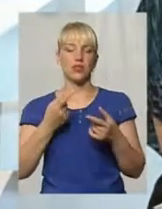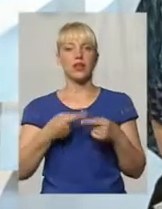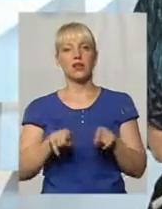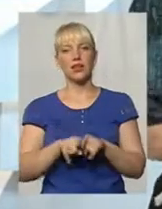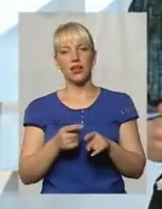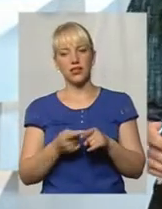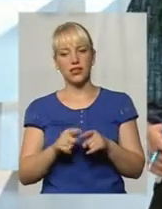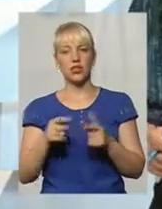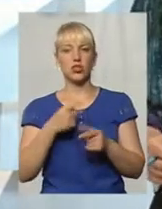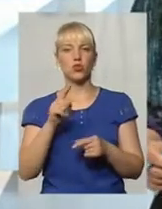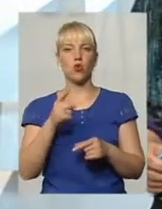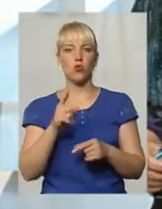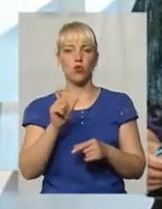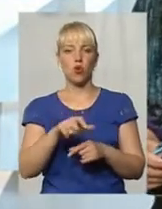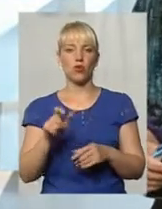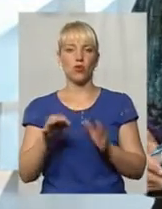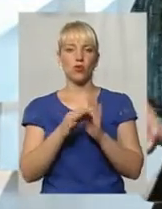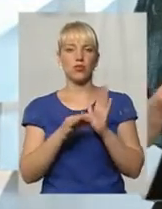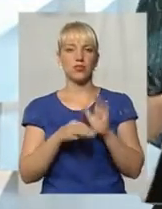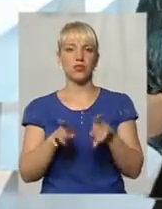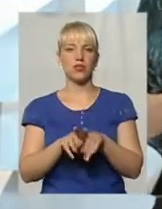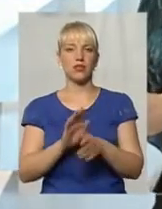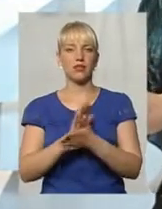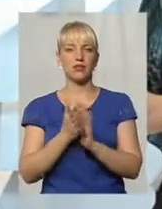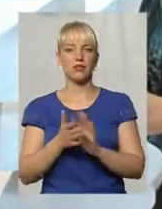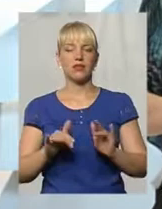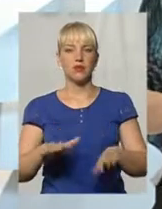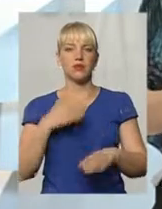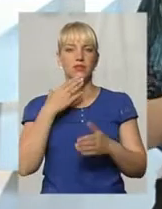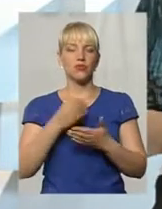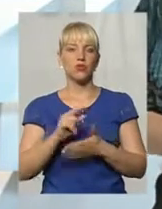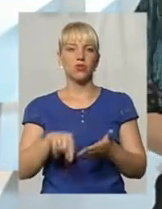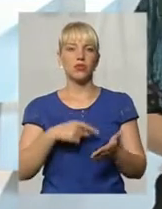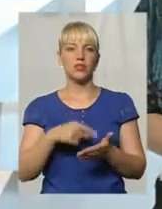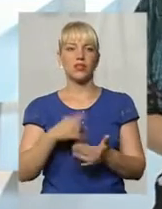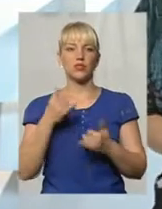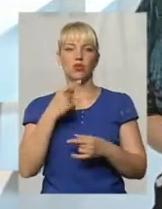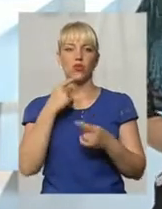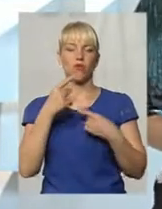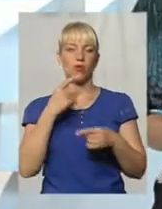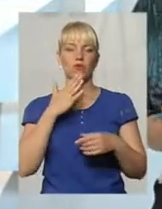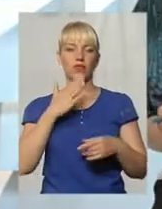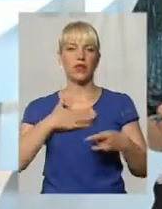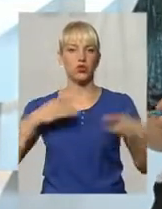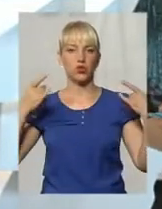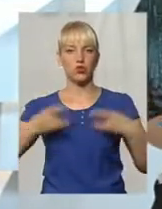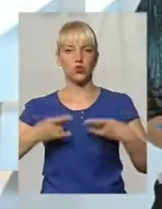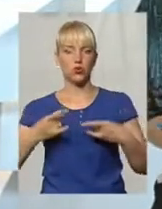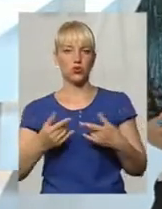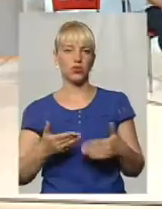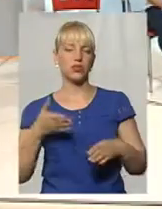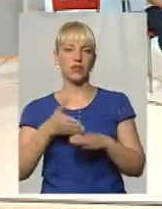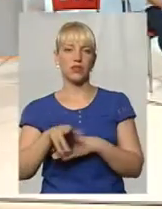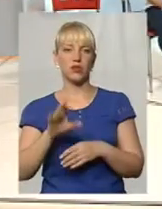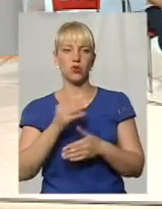чому, власне, люди оцінюють так стан справ у своїх містах? Говоримо сьогодні в студії. Завітали до